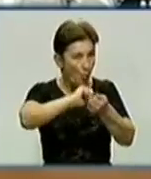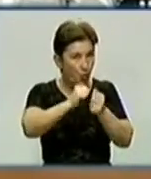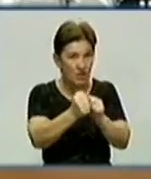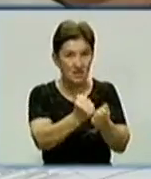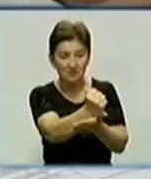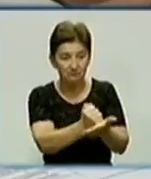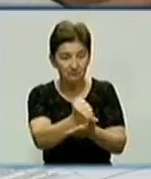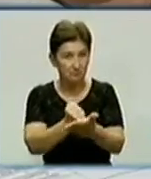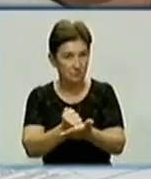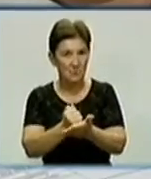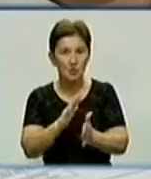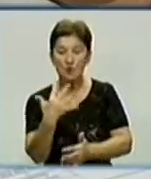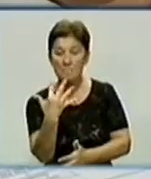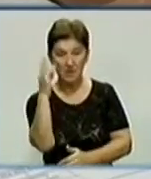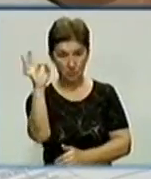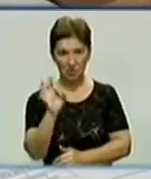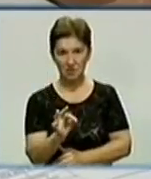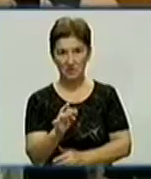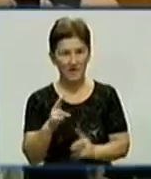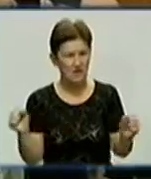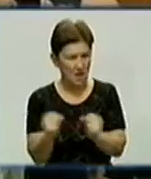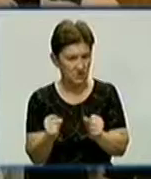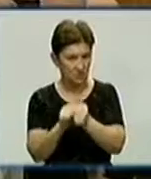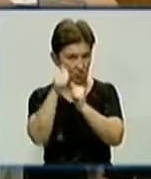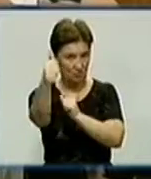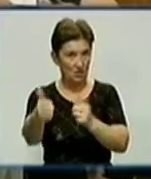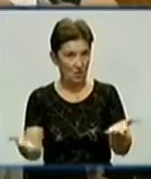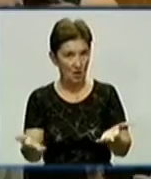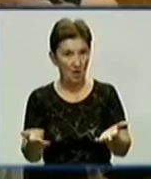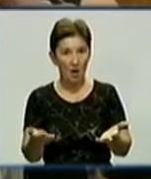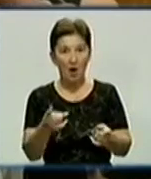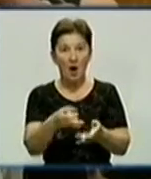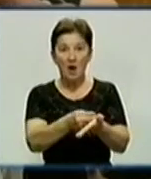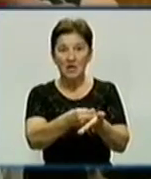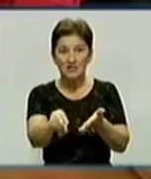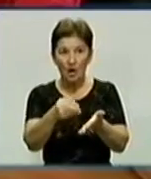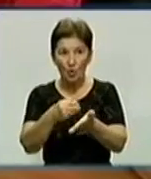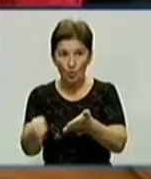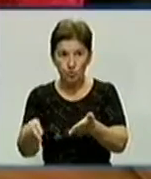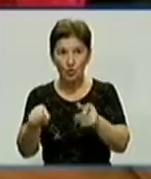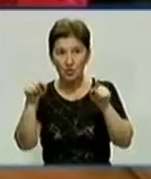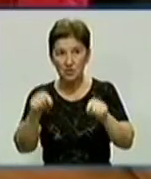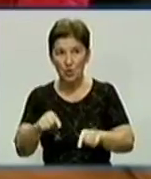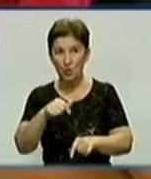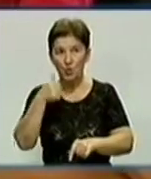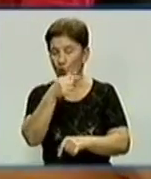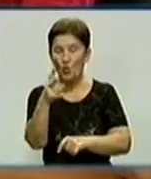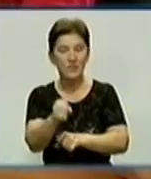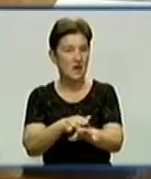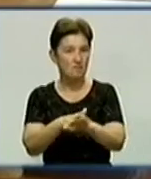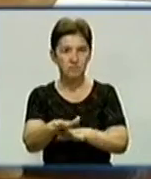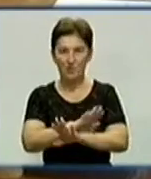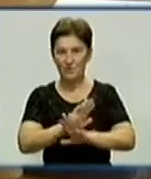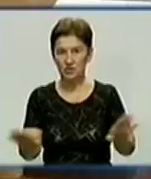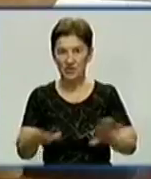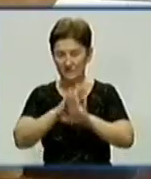менше, ніж на 5% від потреби. Та й те – залишки з минулого року. Закупку твердого палива та вугілля цього року не проводили взагалі.